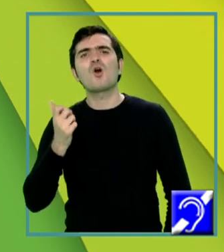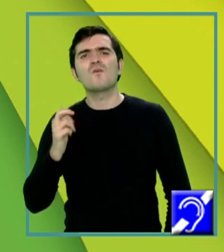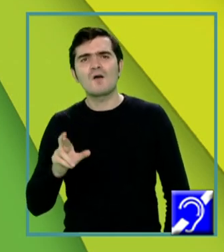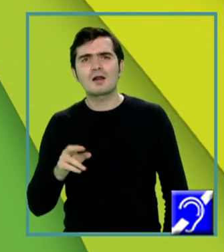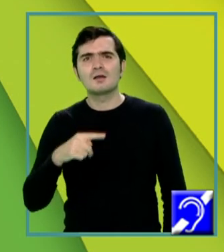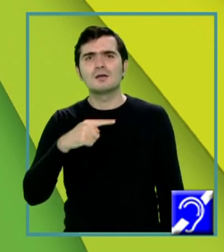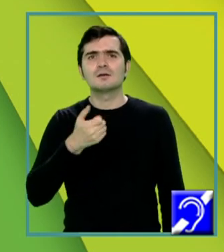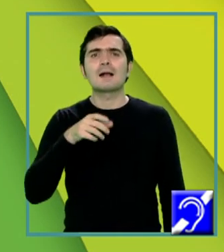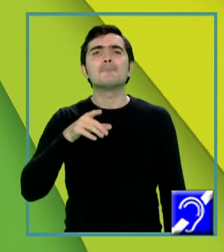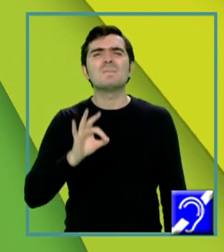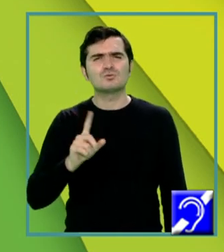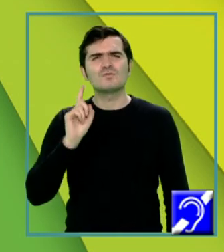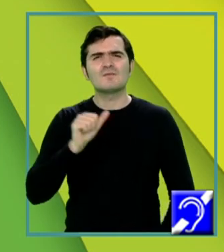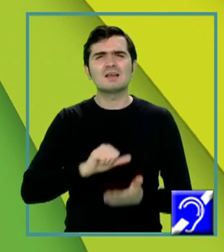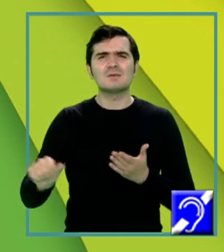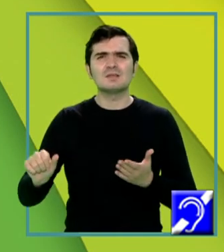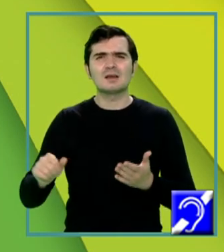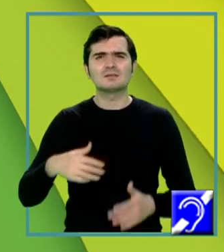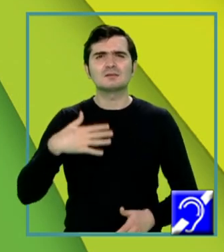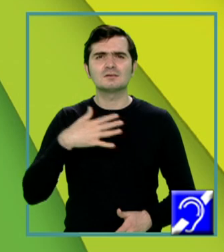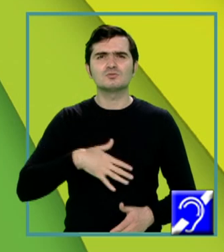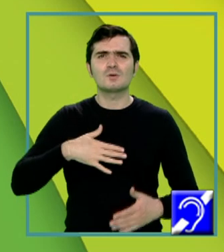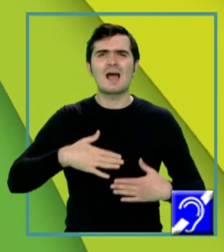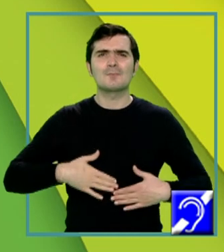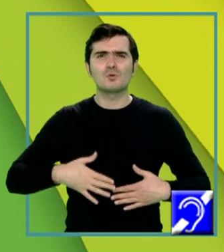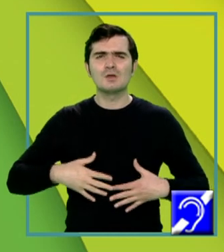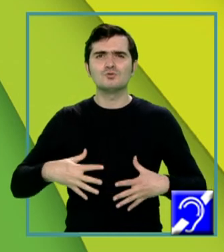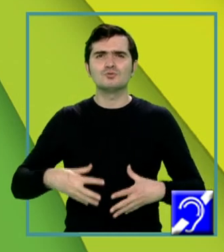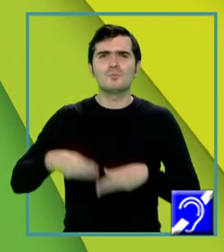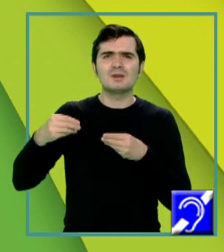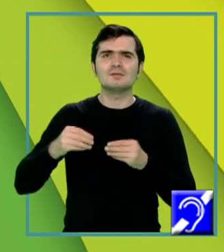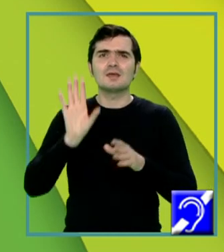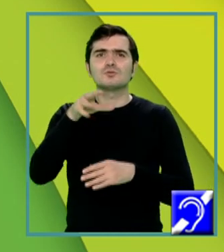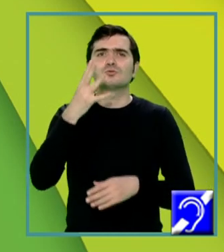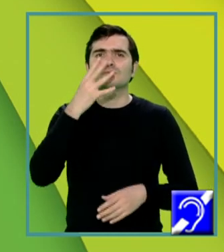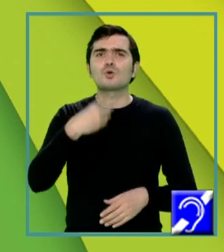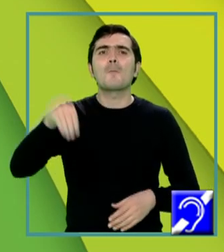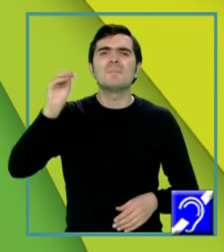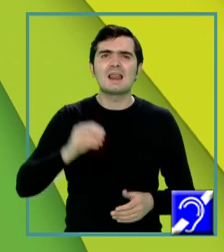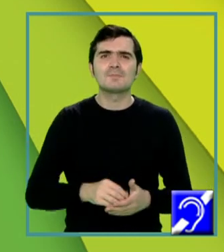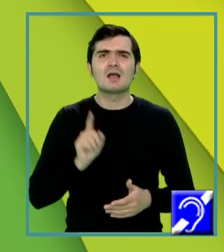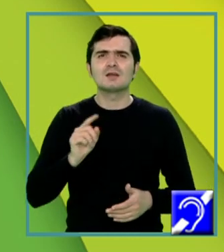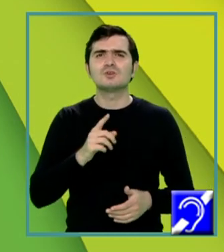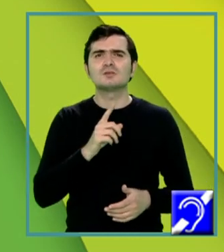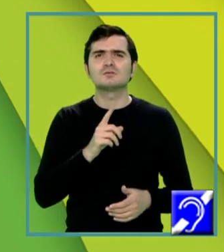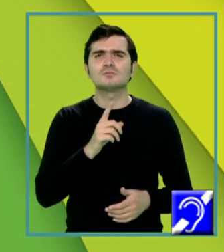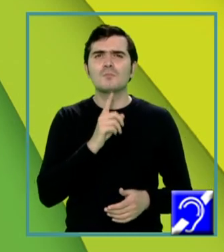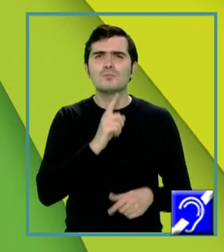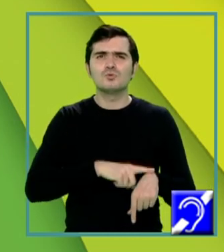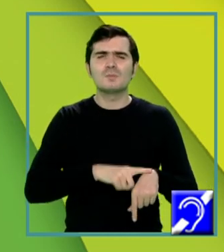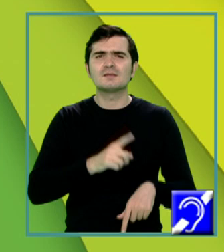gametul va fi eliminat în cavitatea abdominală pentru a fi captat de trompe. Acest moment foarte important poartă denumirea de